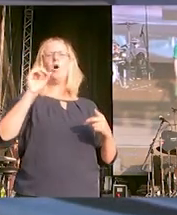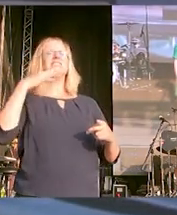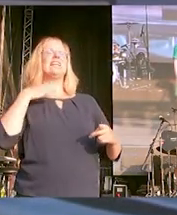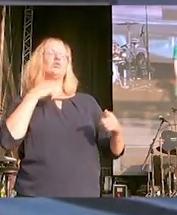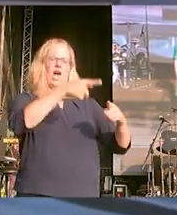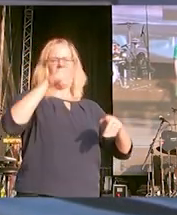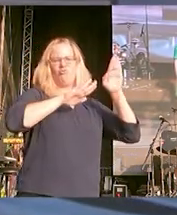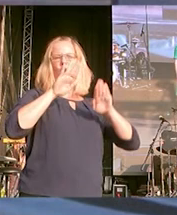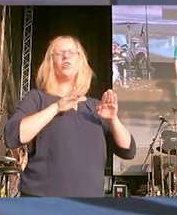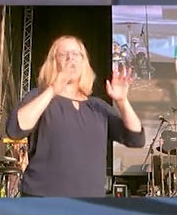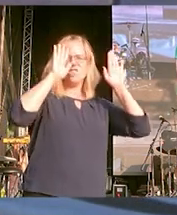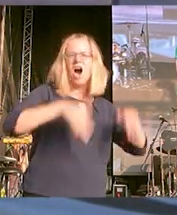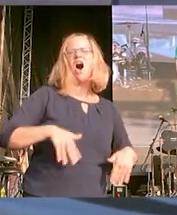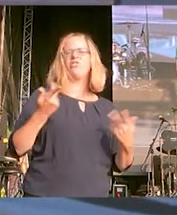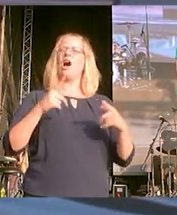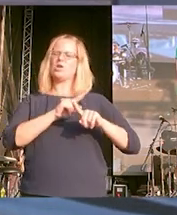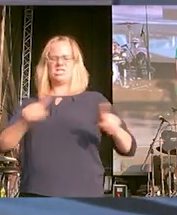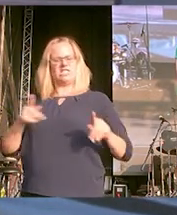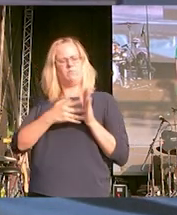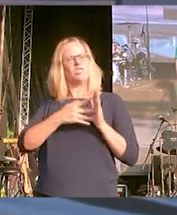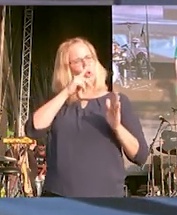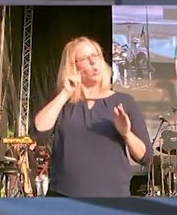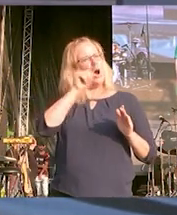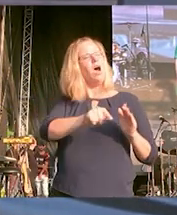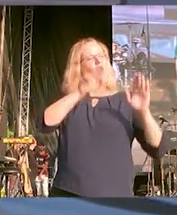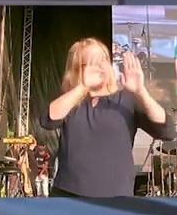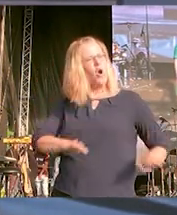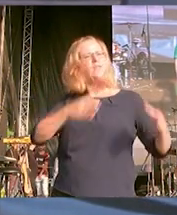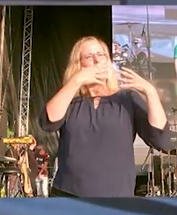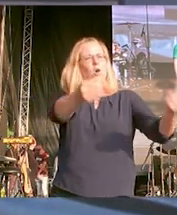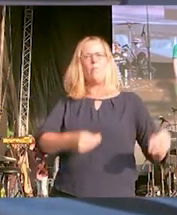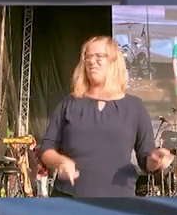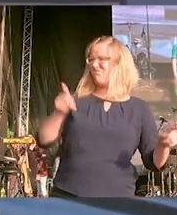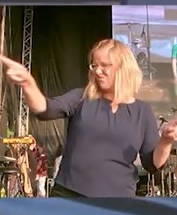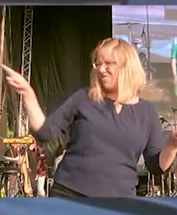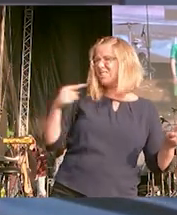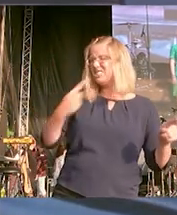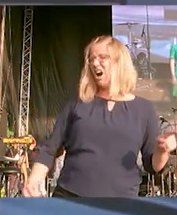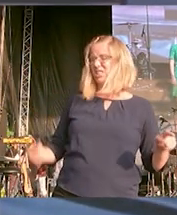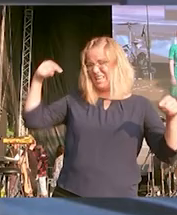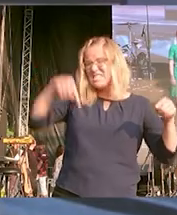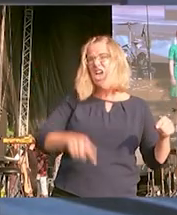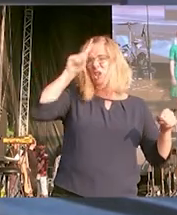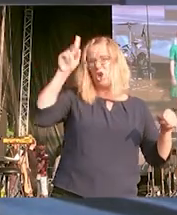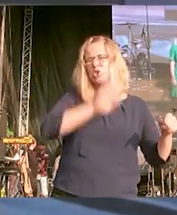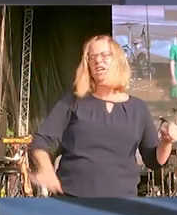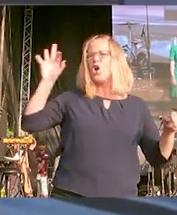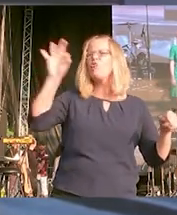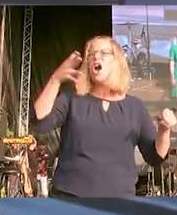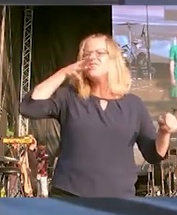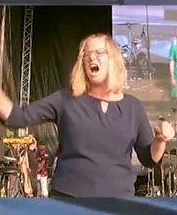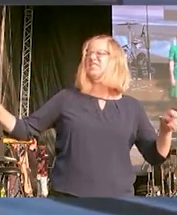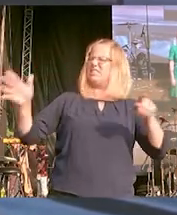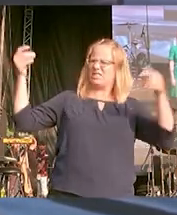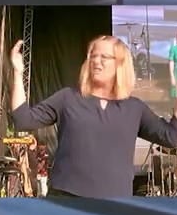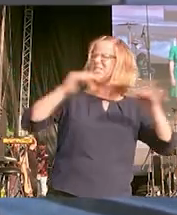Es haben nur nicht behinderte die Würde. Diesen Menschen, diesen Menschen sagen wir, hier in Deutschland ist für Nazis kein Platz.